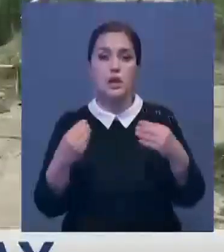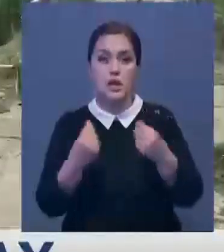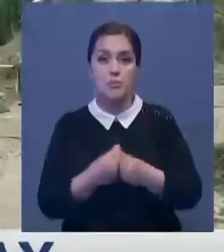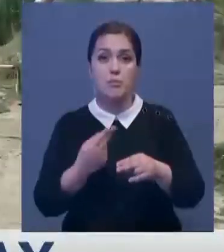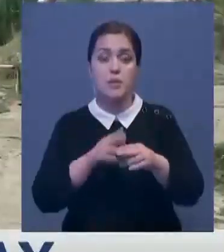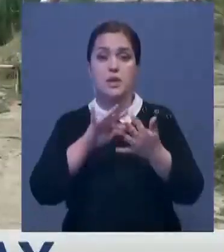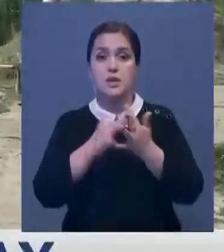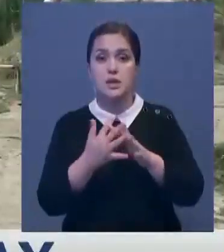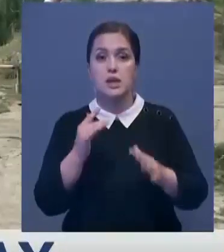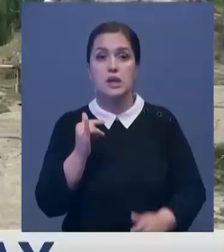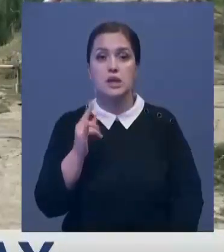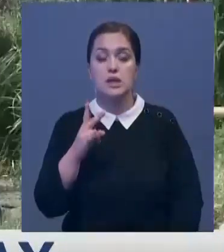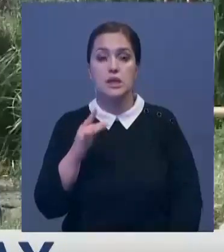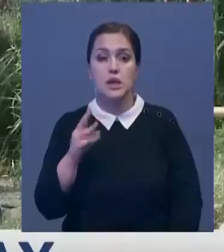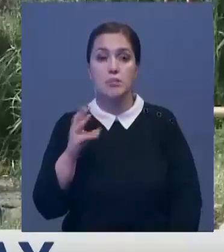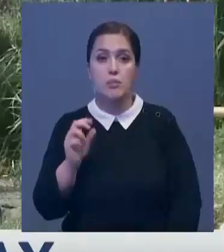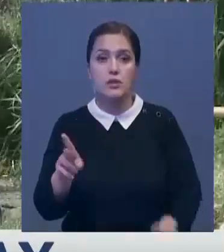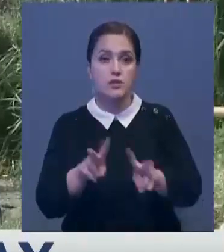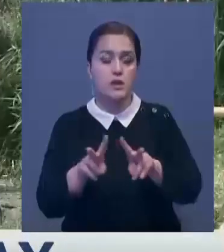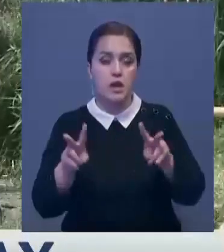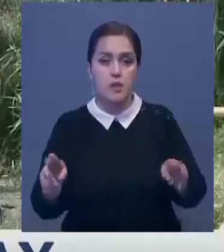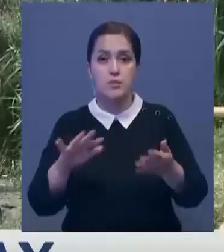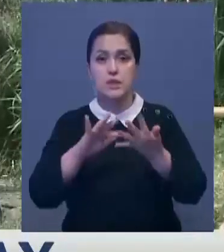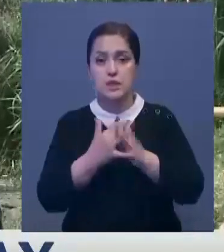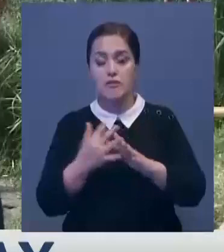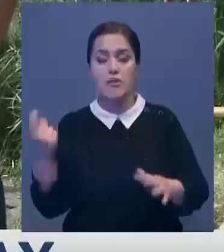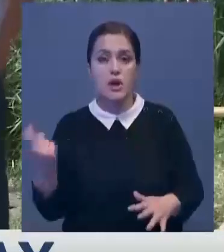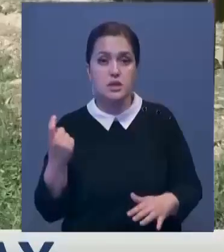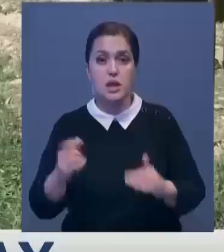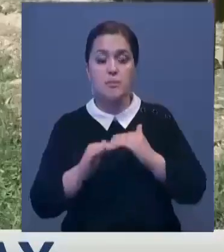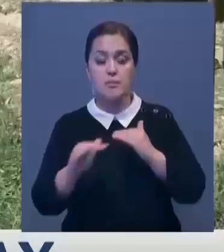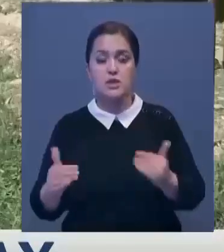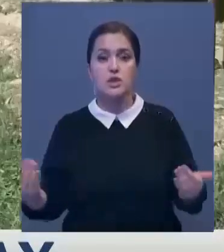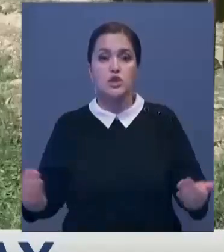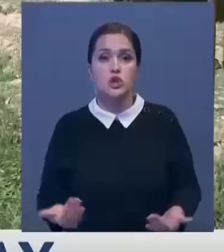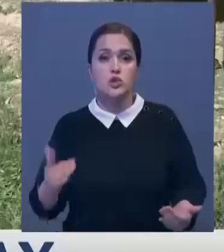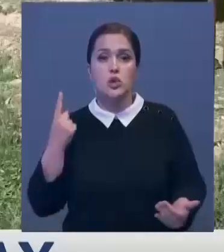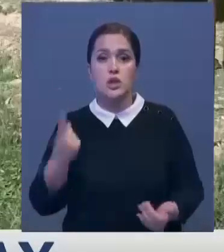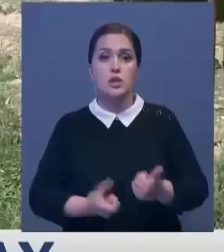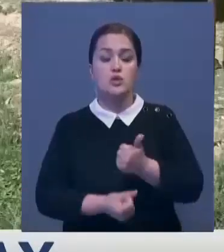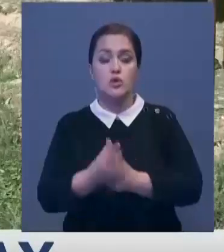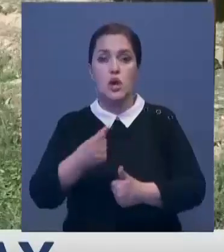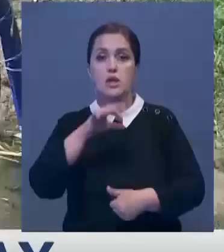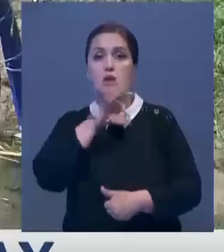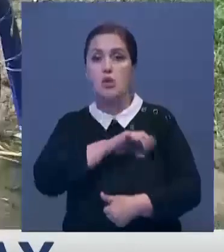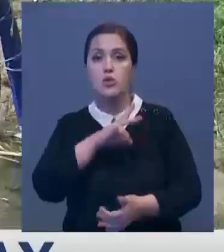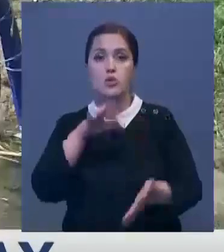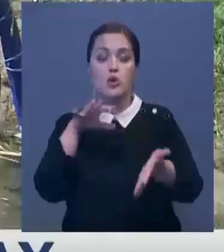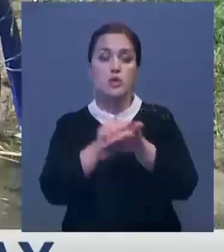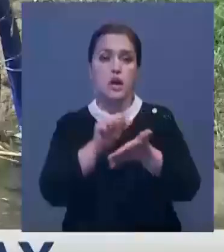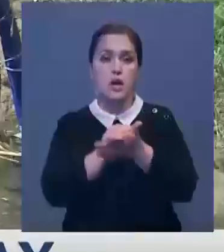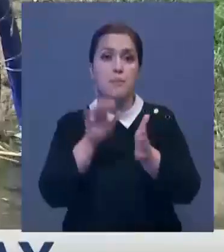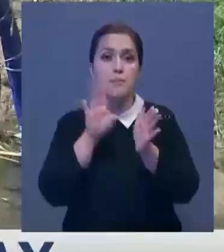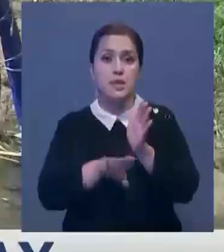А это село Антымак. Ситуация здесь аналогичная. Сельское хозяйство для местных жителей – единственный источник дохода. Но заниматься им без